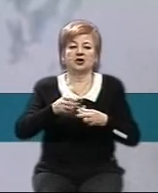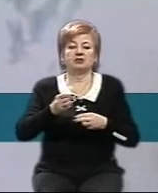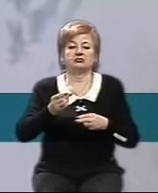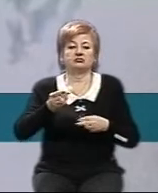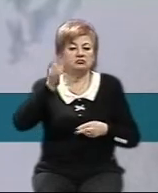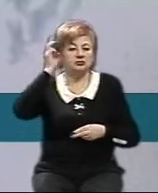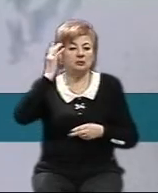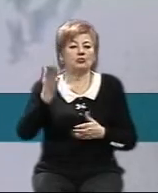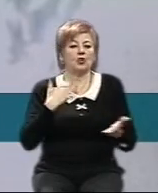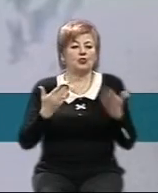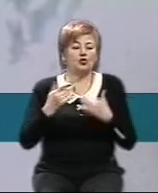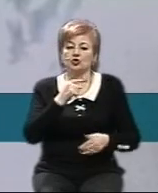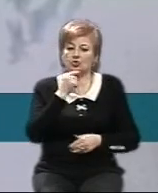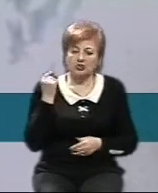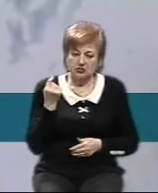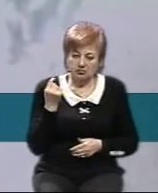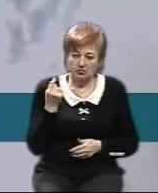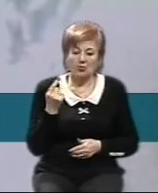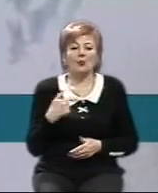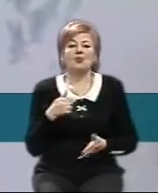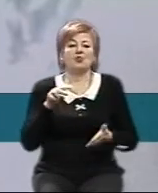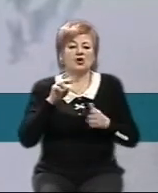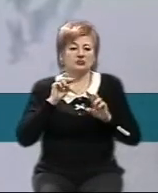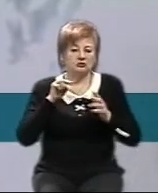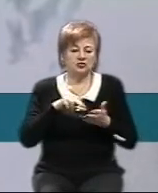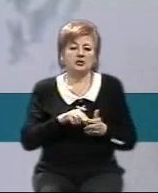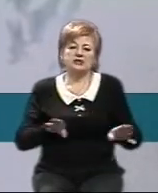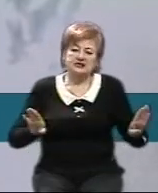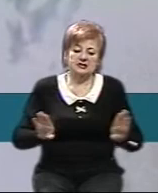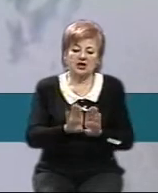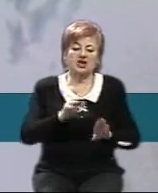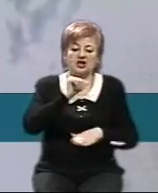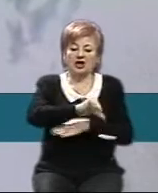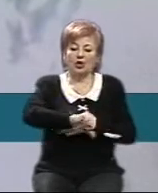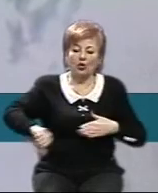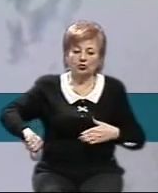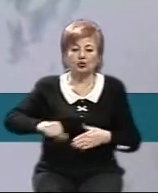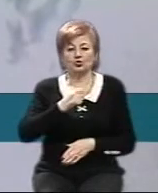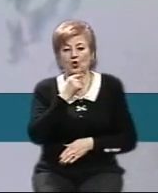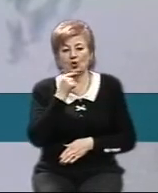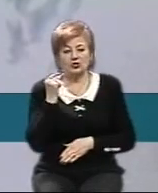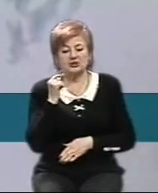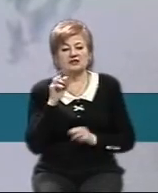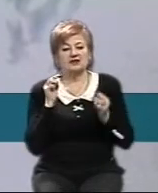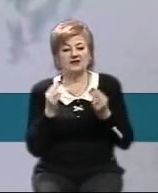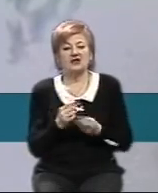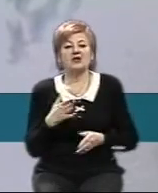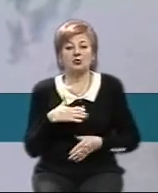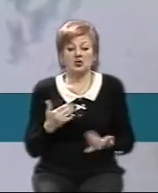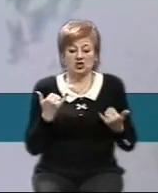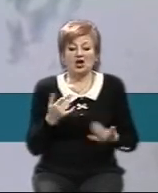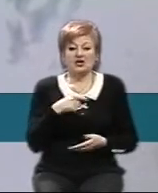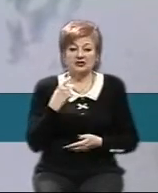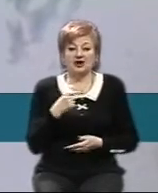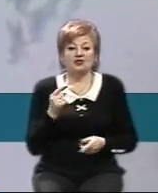із Російською Федерацією. Ми виступали за те, що необхідно перекрити кордон із Російською Федерацією. Ми зараз кажемо